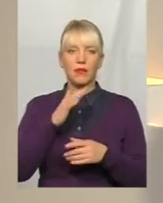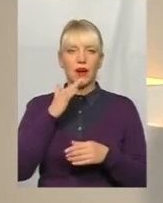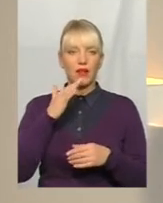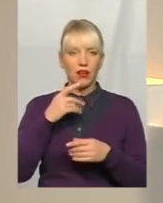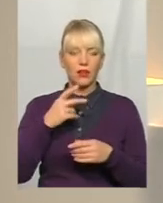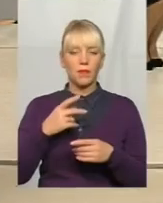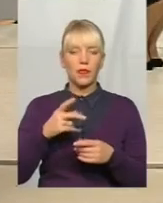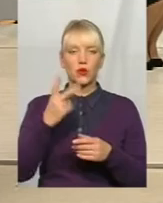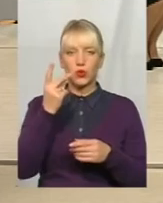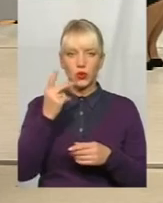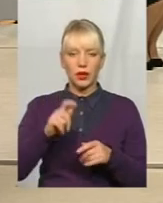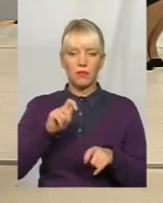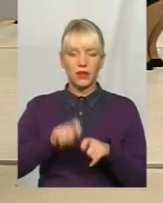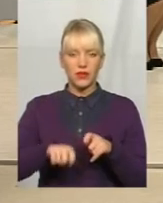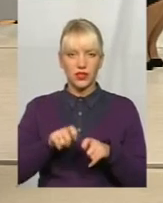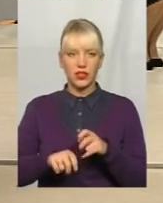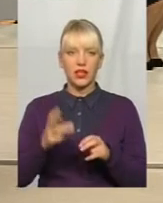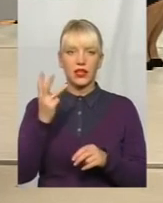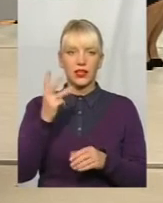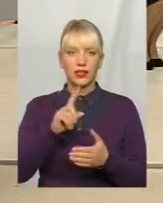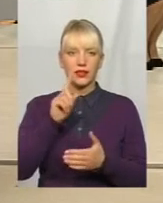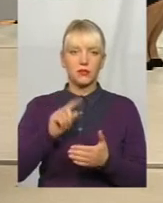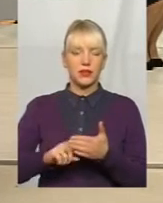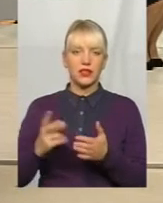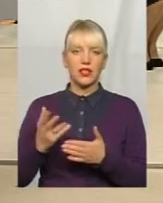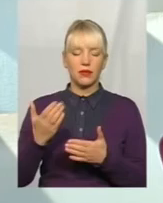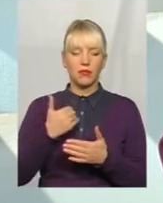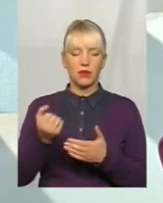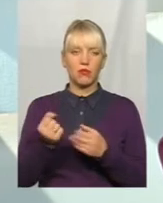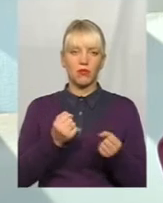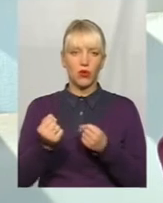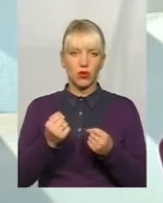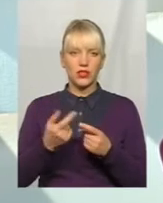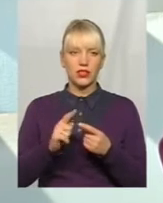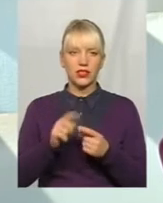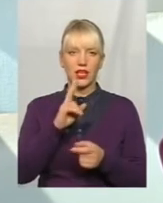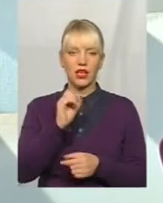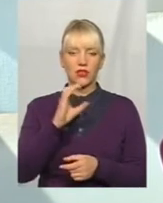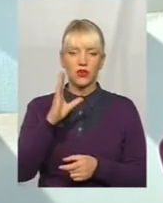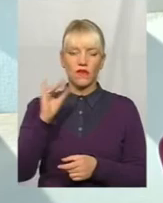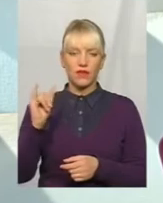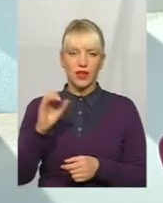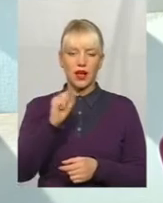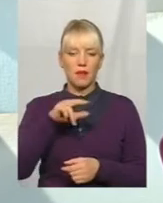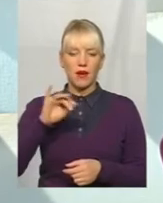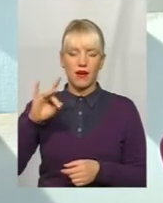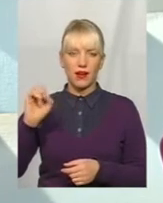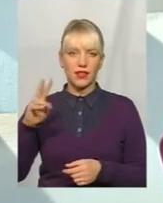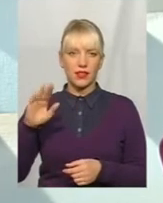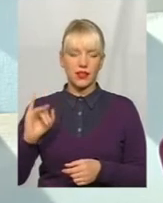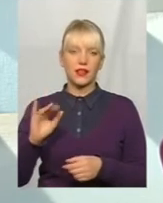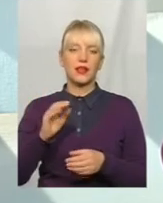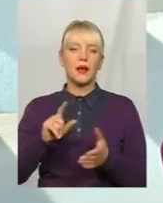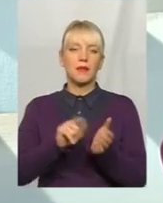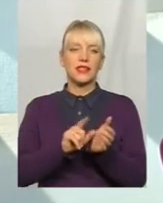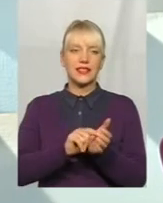питання – перевірки. Третє питання, з яким ми боролися, дуже важливе – касові апарати, ну і пенсійне страхування. По